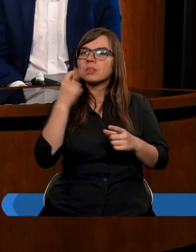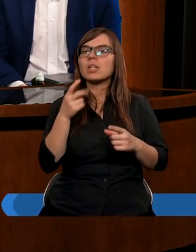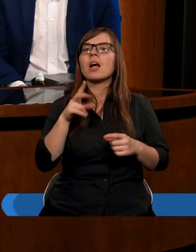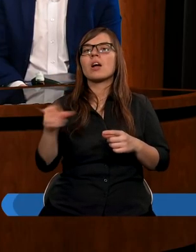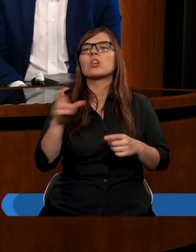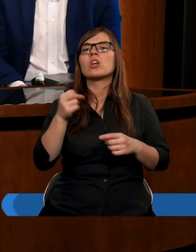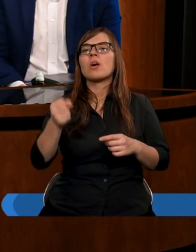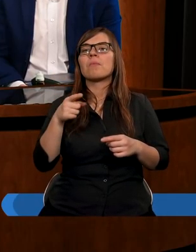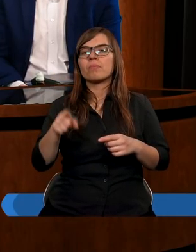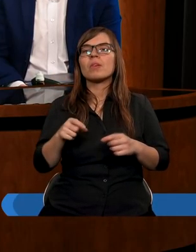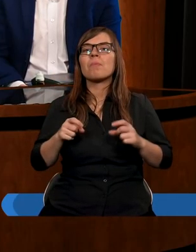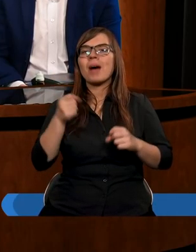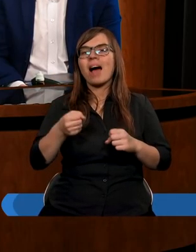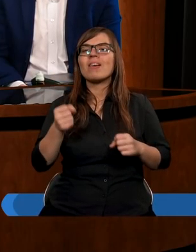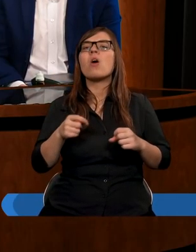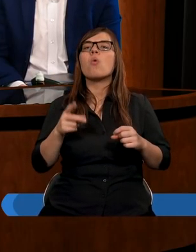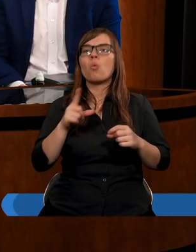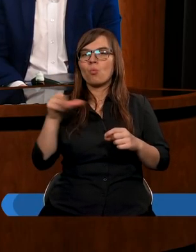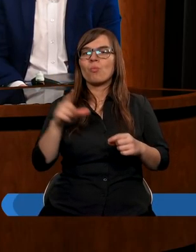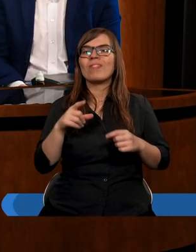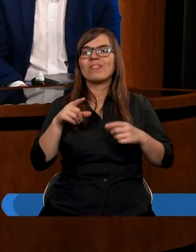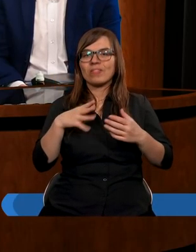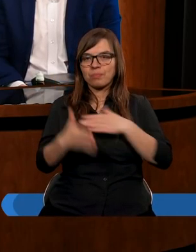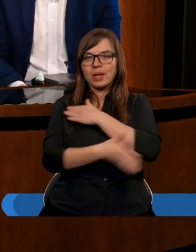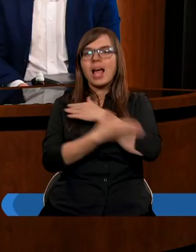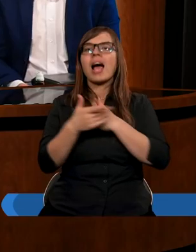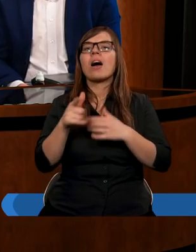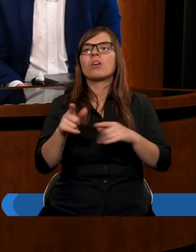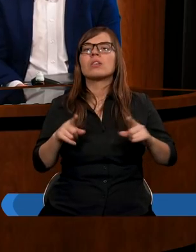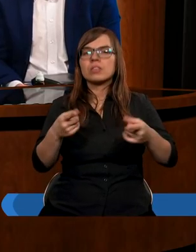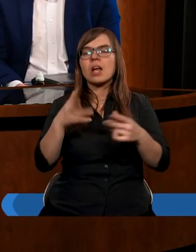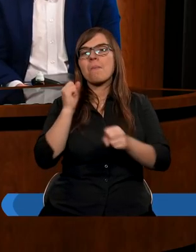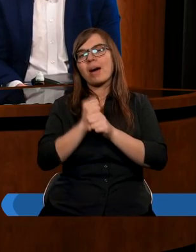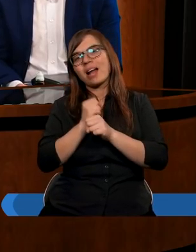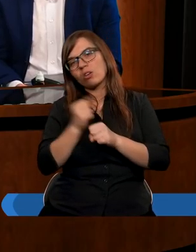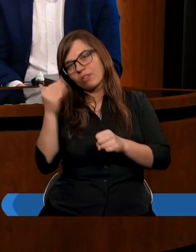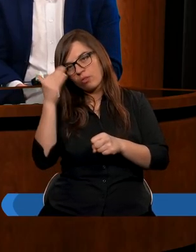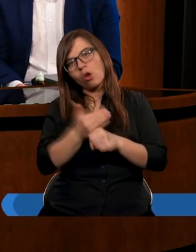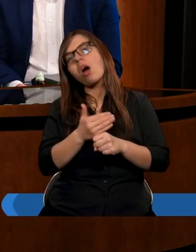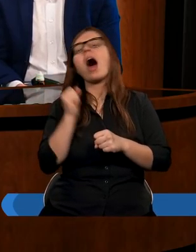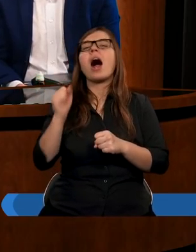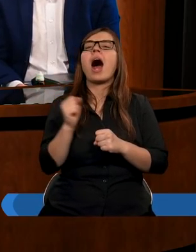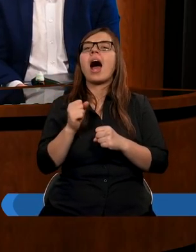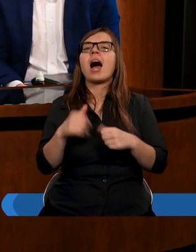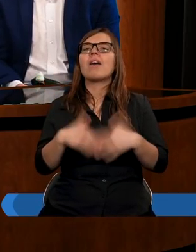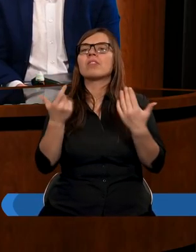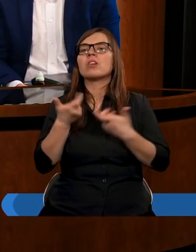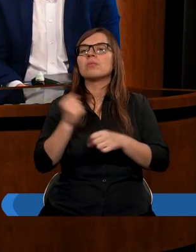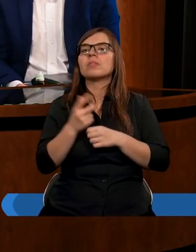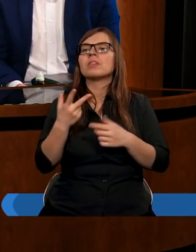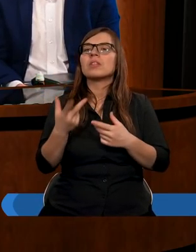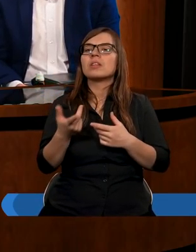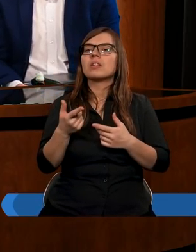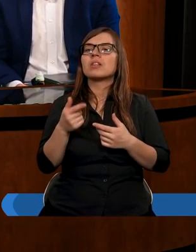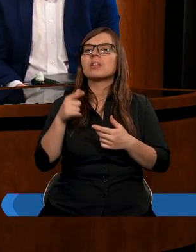czy Pawła wspierano też? Czy Paweł rzeczywiście pracował w nocy, a w dzień głosił Ewangelię? Ale miał